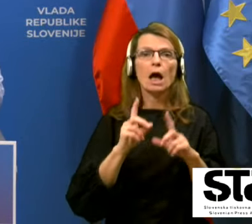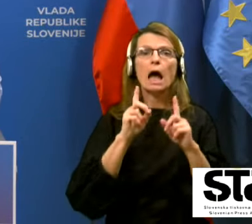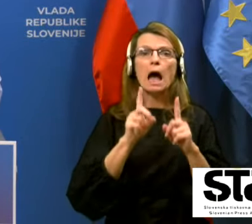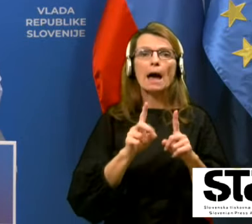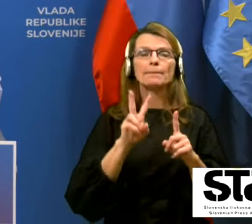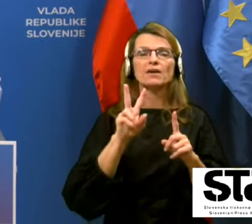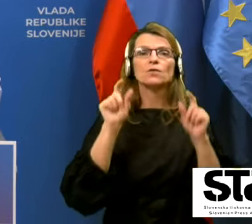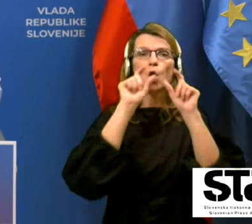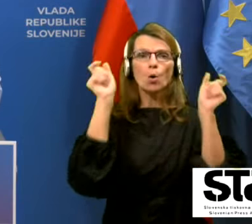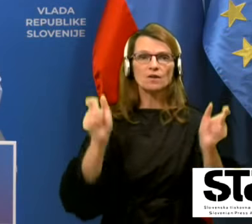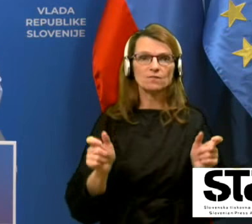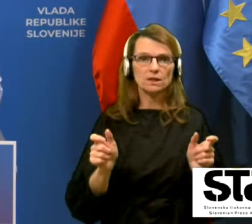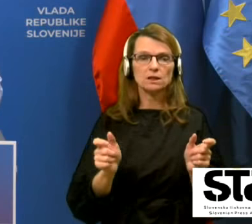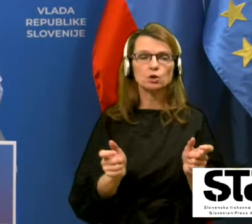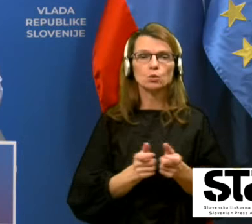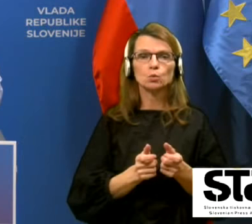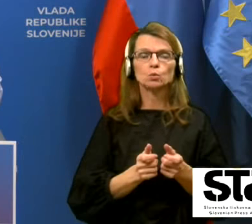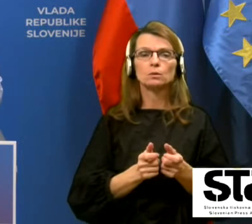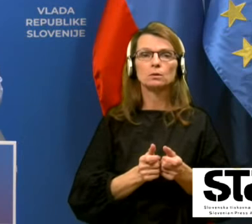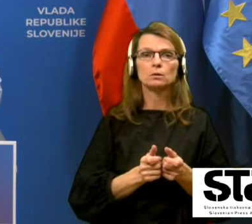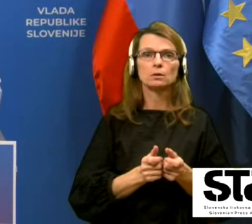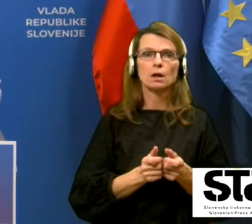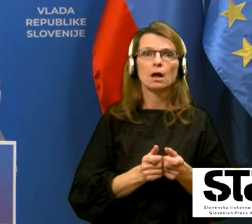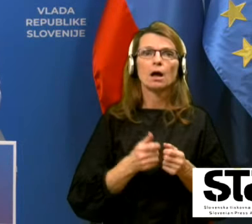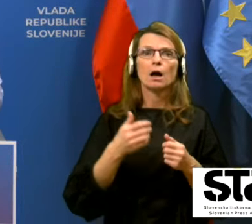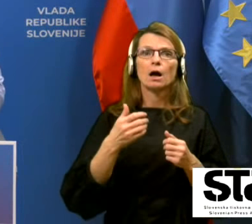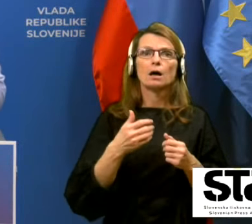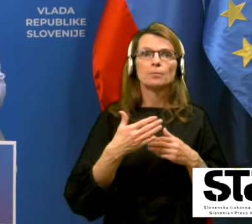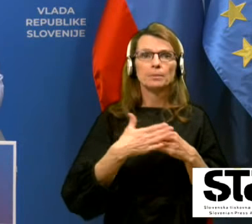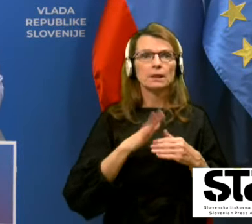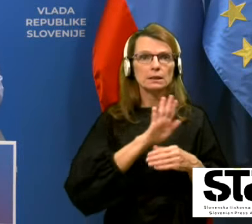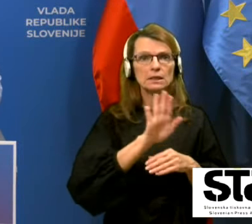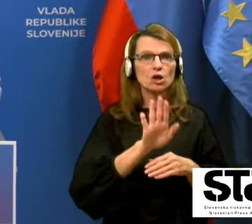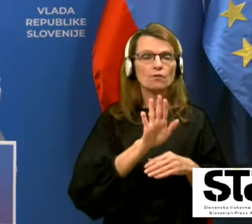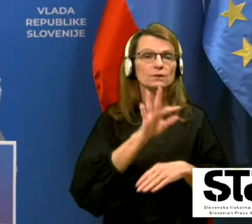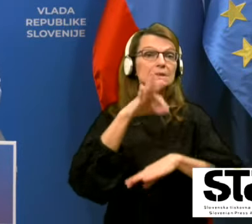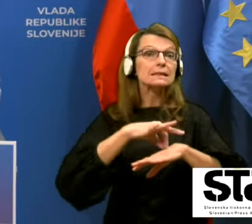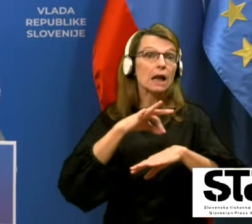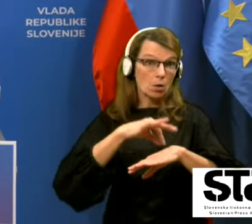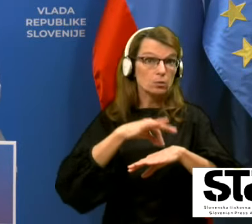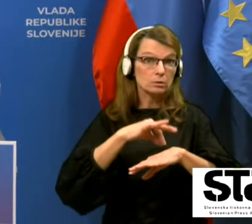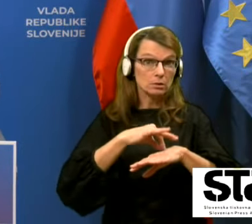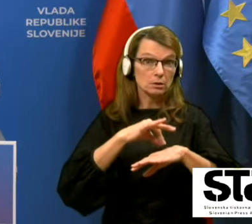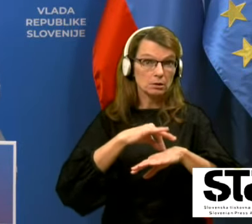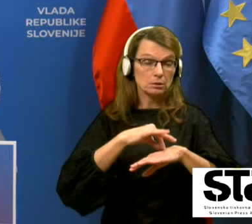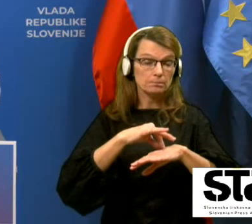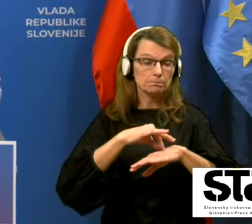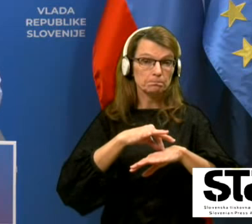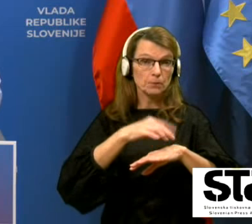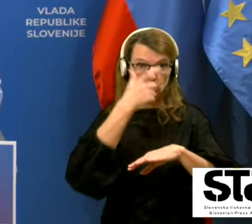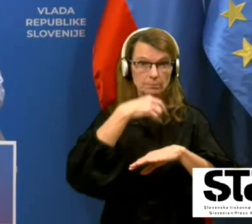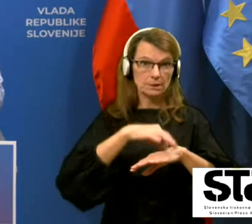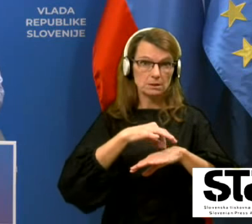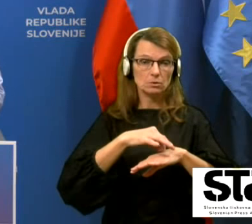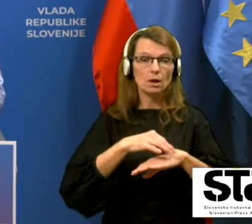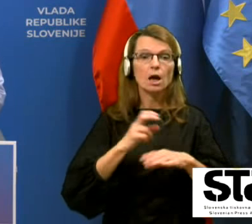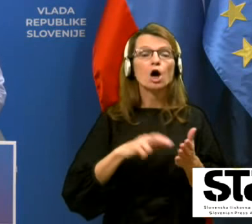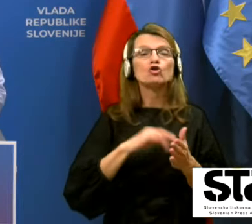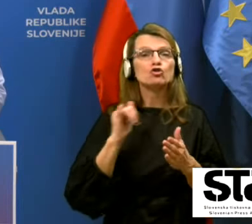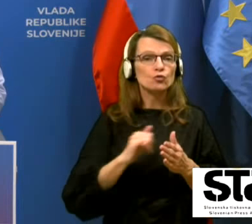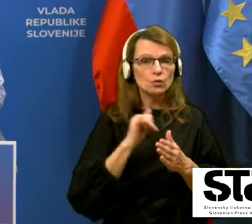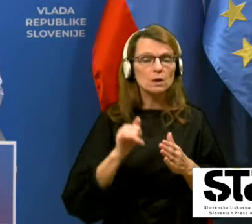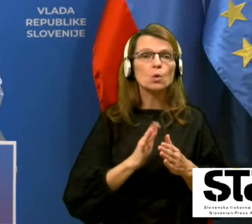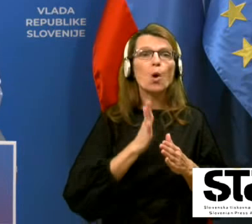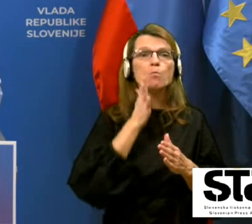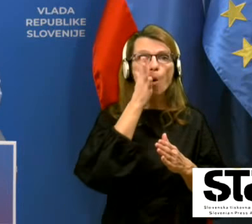okviru pri njihovih zdravnikih, ker predvideva se, da še vedno bodo